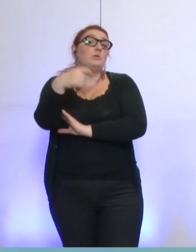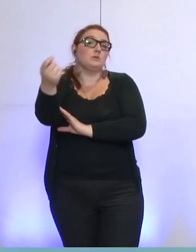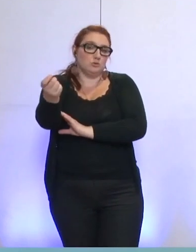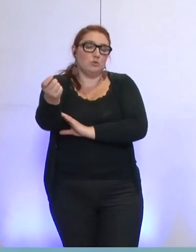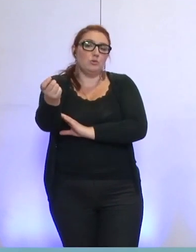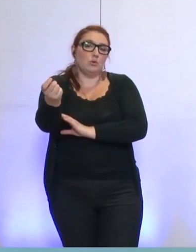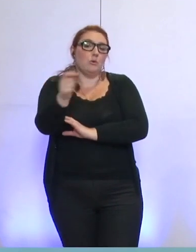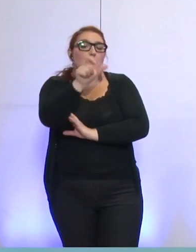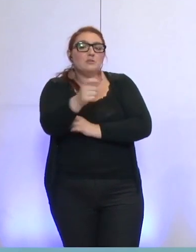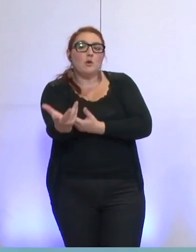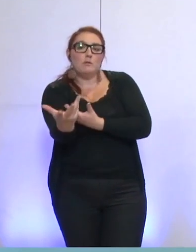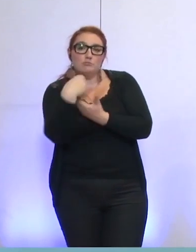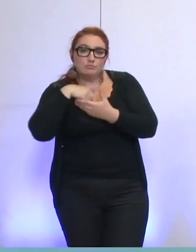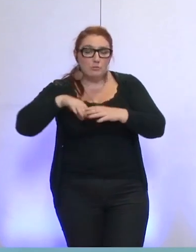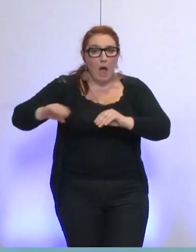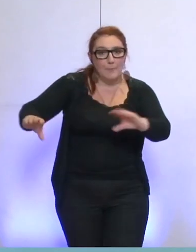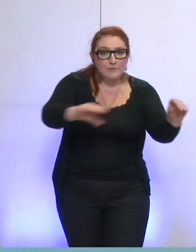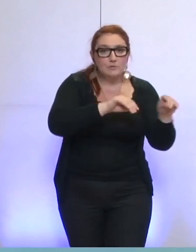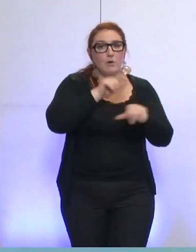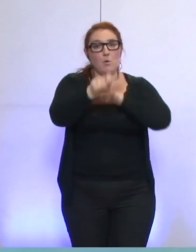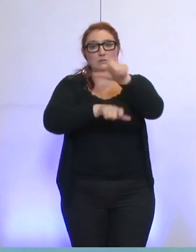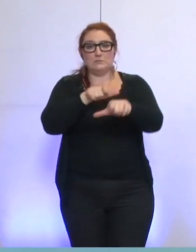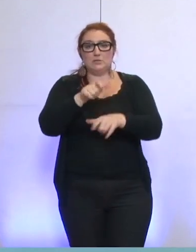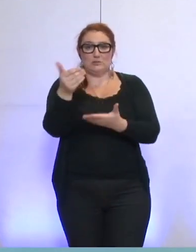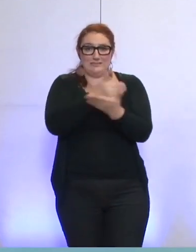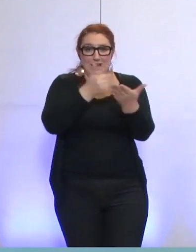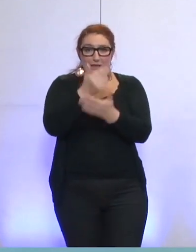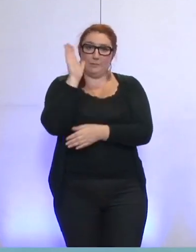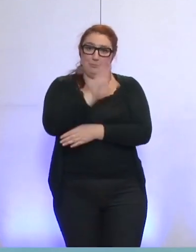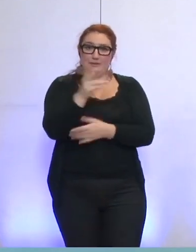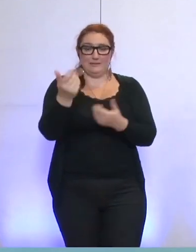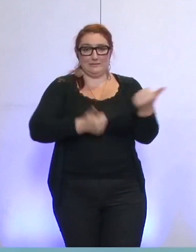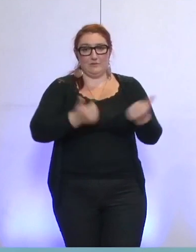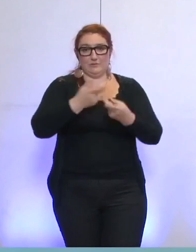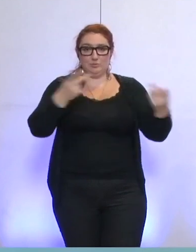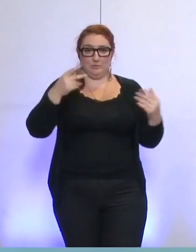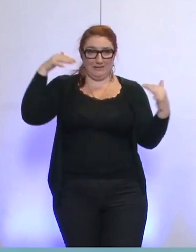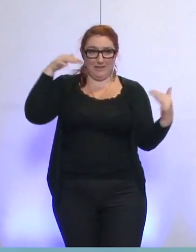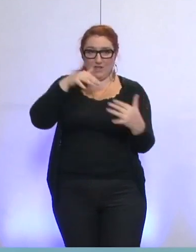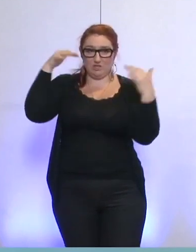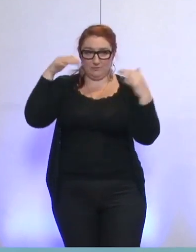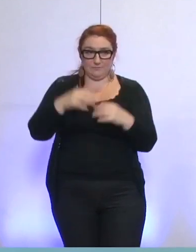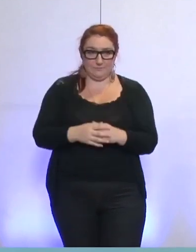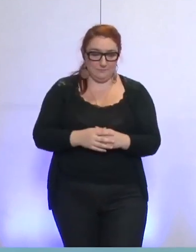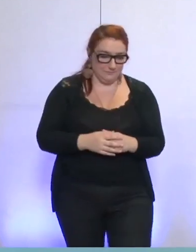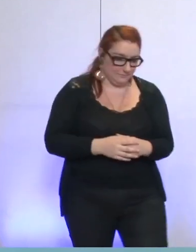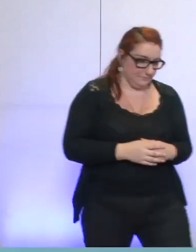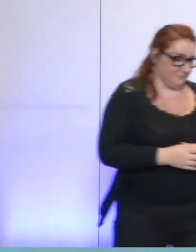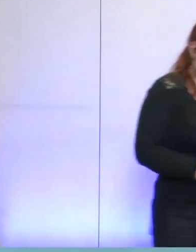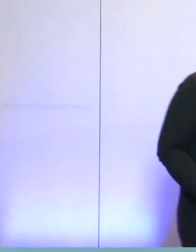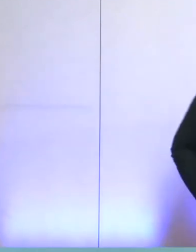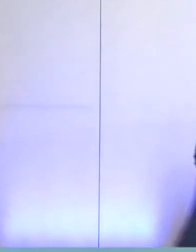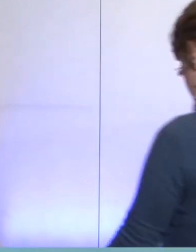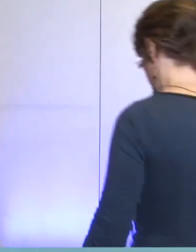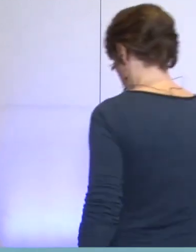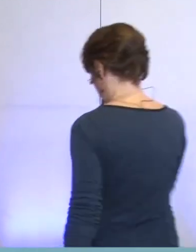public à la fois les habitants, mais également les salariés du service public de l'énergie. Tout cela pour dire que nous avons aujourd'hui un